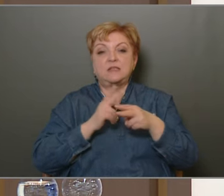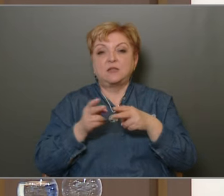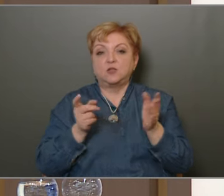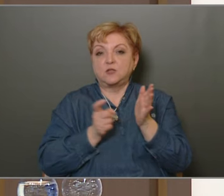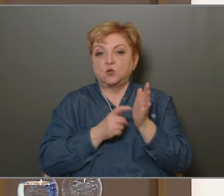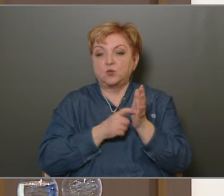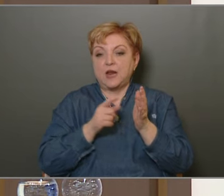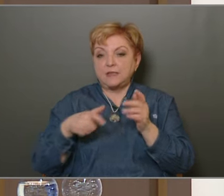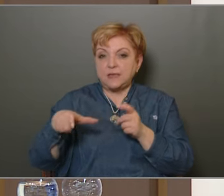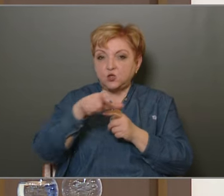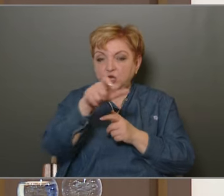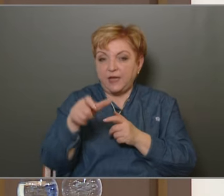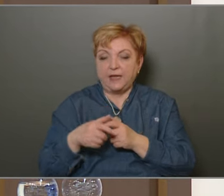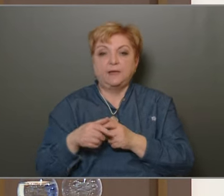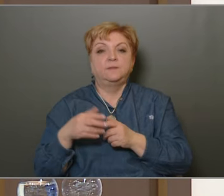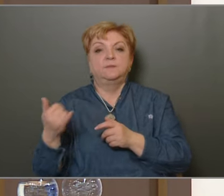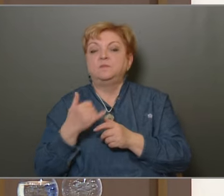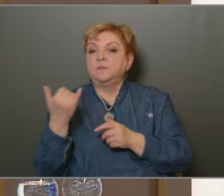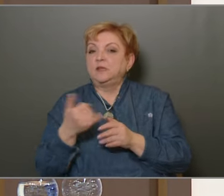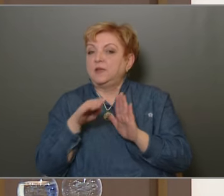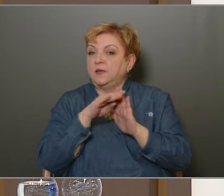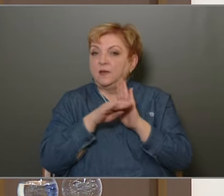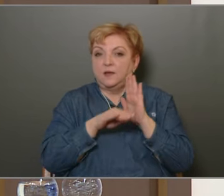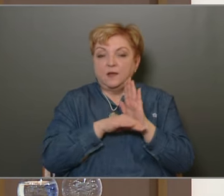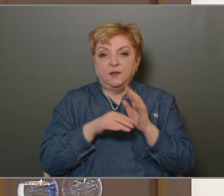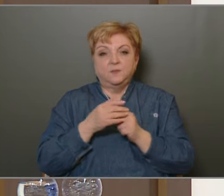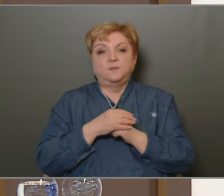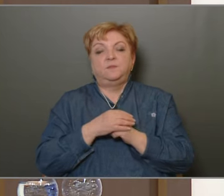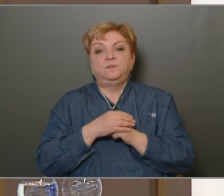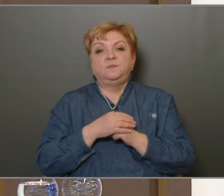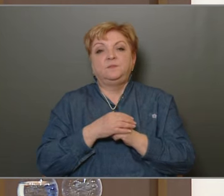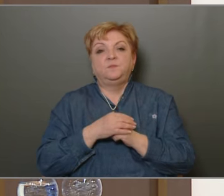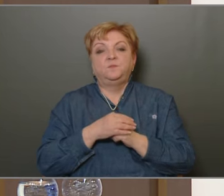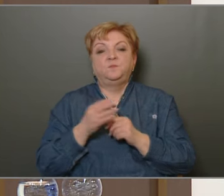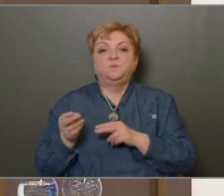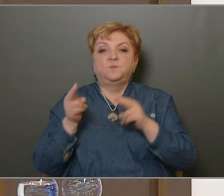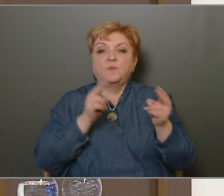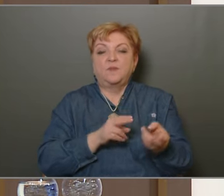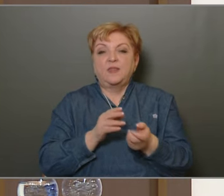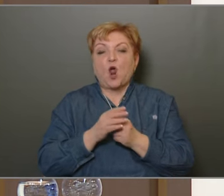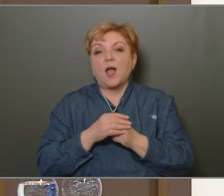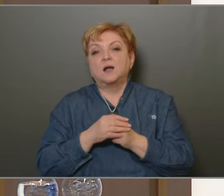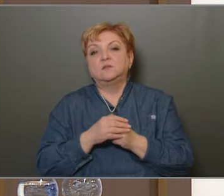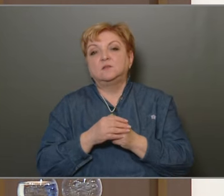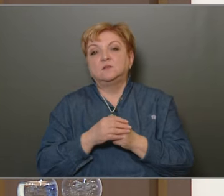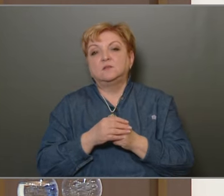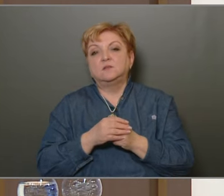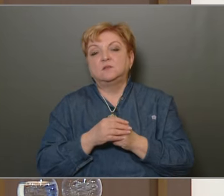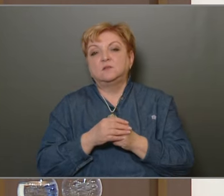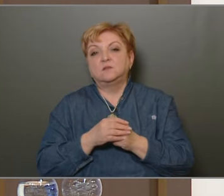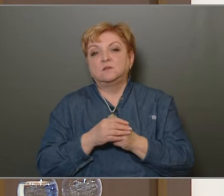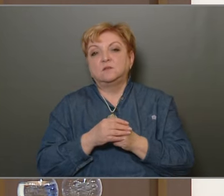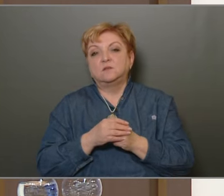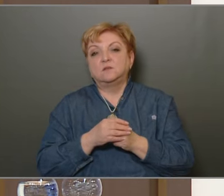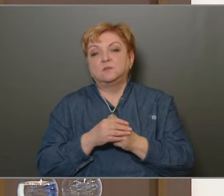kötelezettség, ami szintén egy állandó kihívás és feladatot jelent. Ebben talán az edukáció és most már azért a szankció